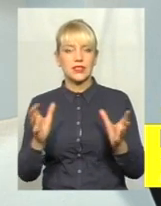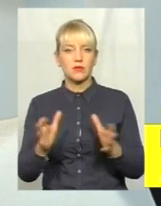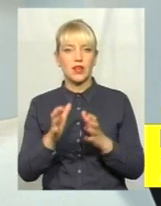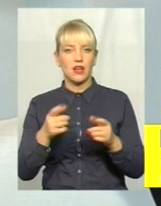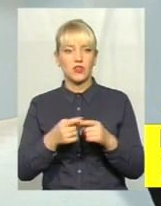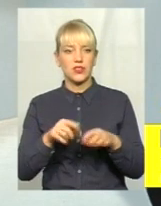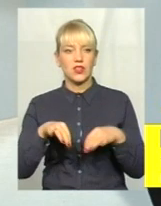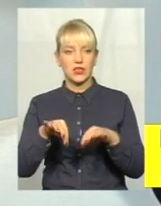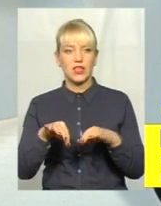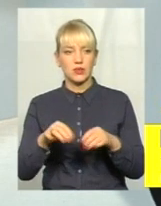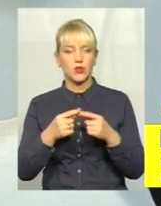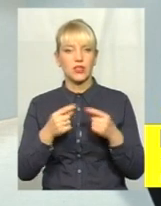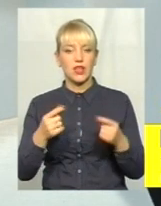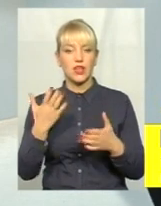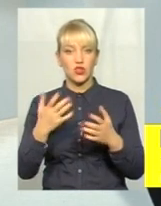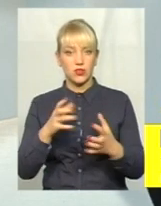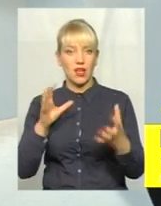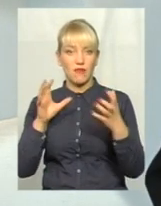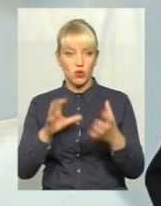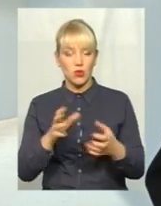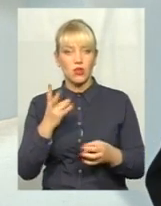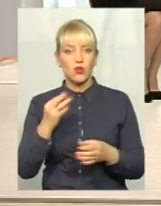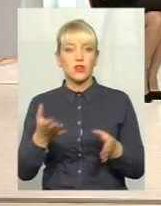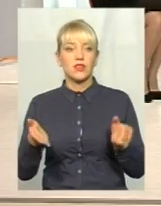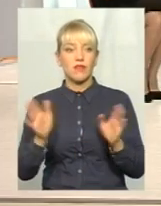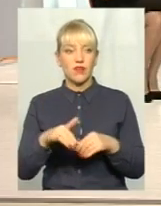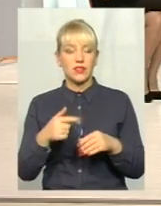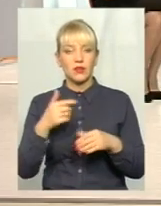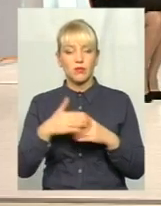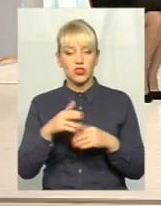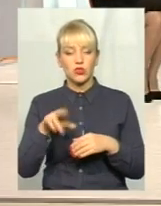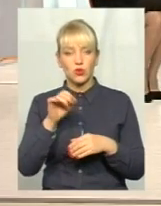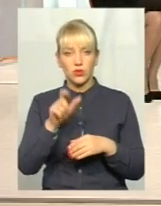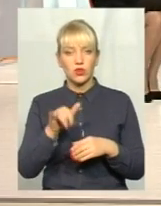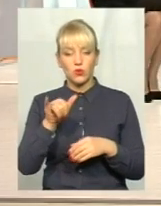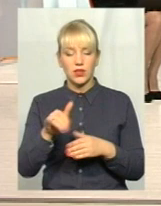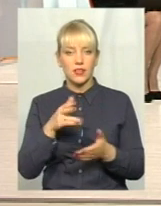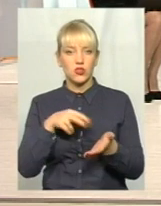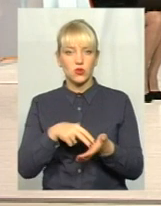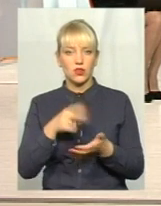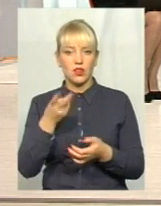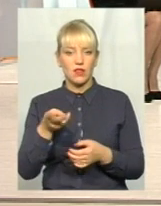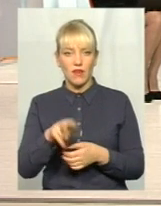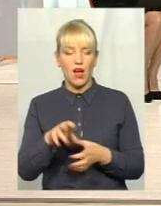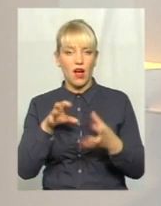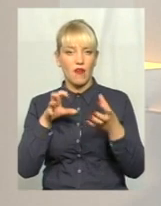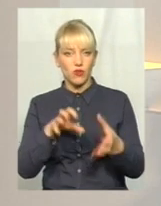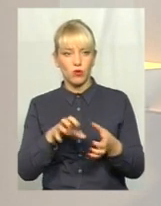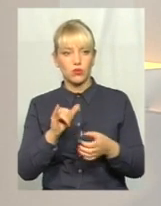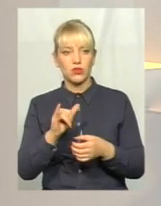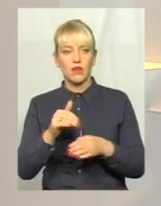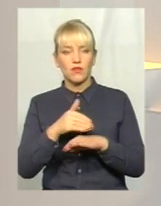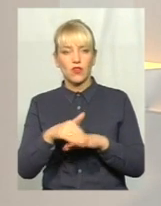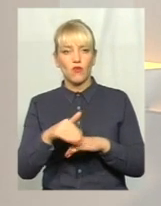транспортних засобів. Якщо це автобуси... Добре, але давайте ближче до людини говорити. В неї стоїть два автобуси в нашої глядачки в дворі.